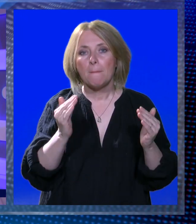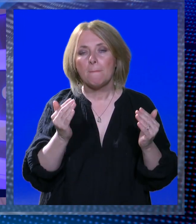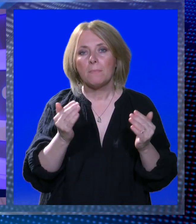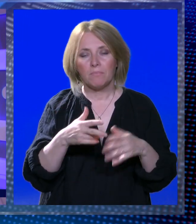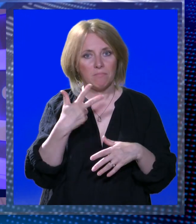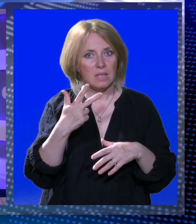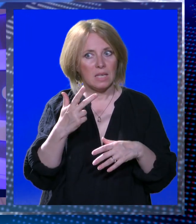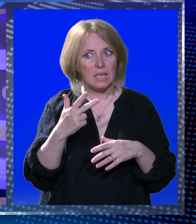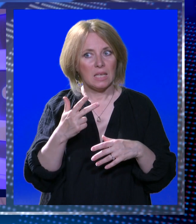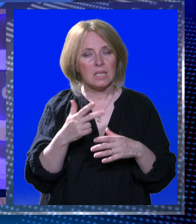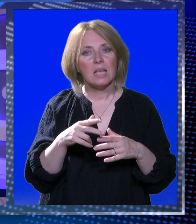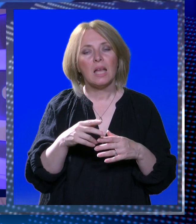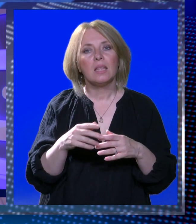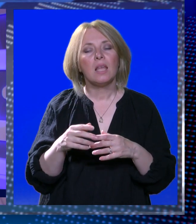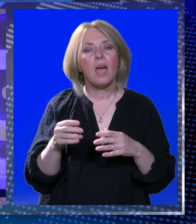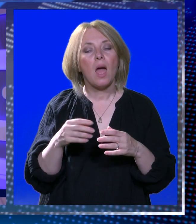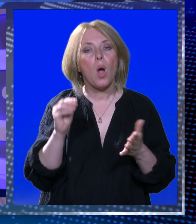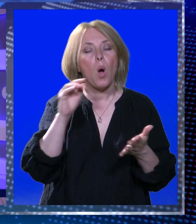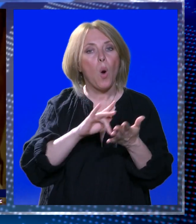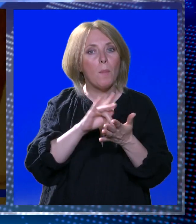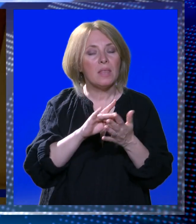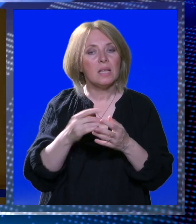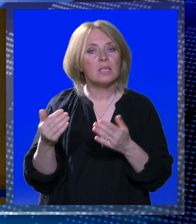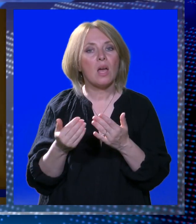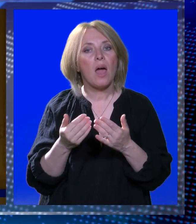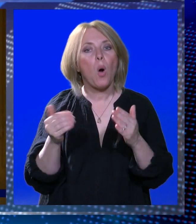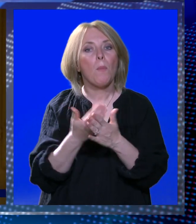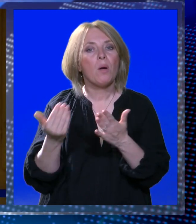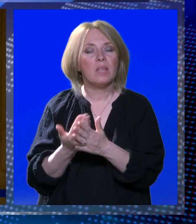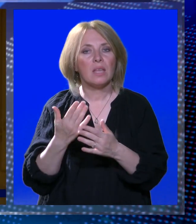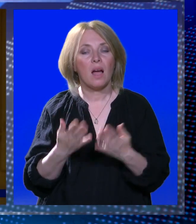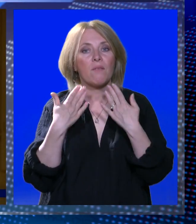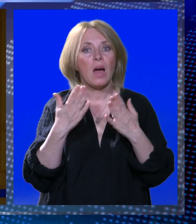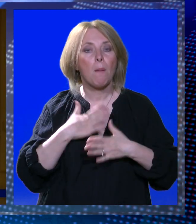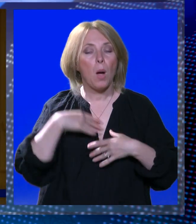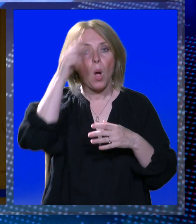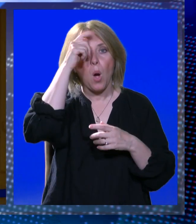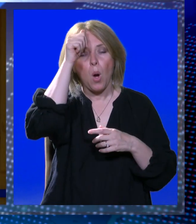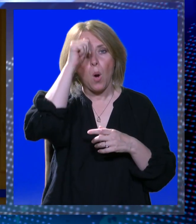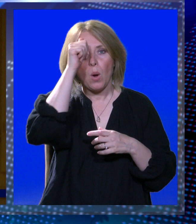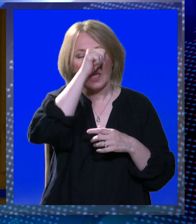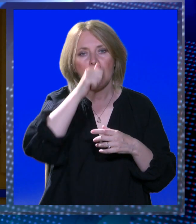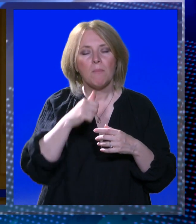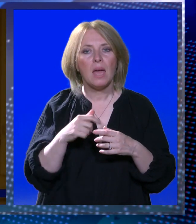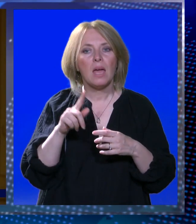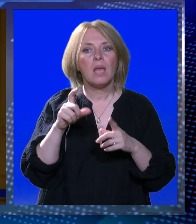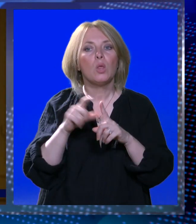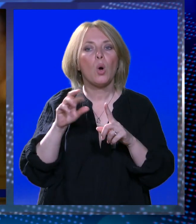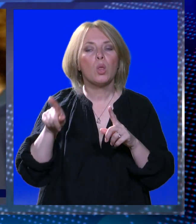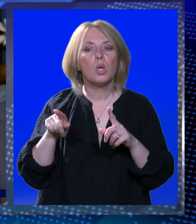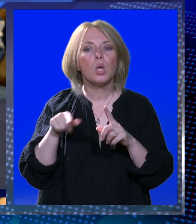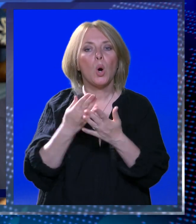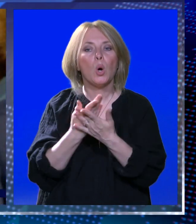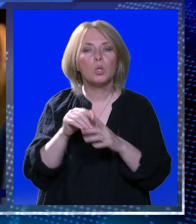proslave 30. obljetnica obnoviteljstva. Evo, hvala vam u moje osobno ime, u Donjozino ime,